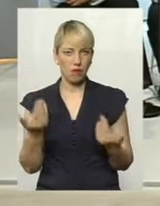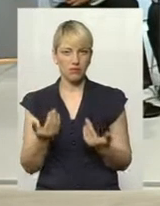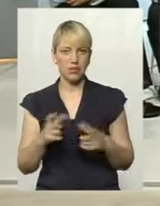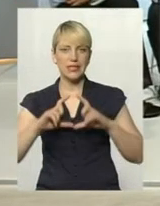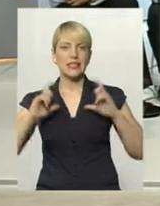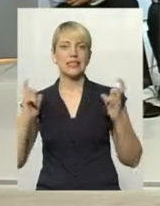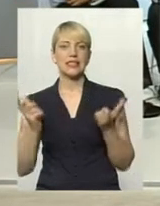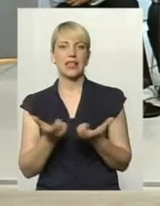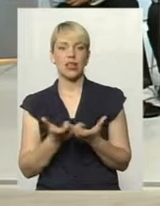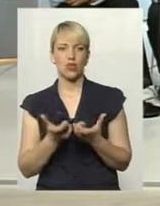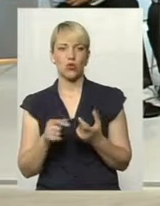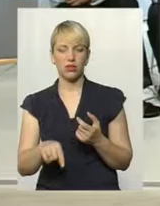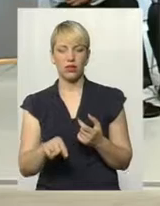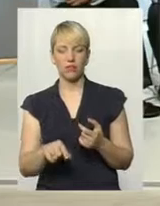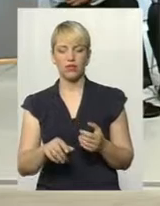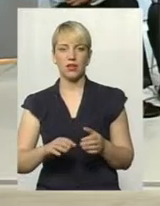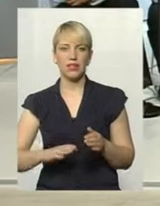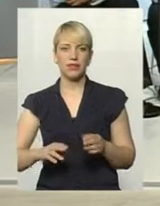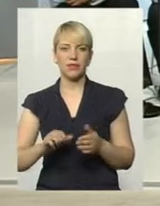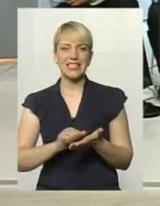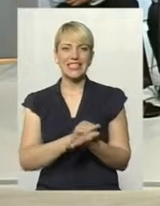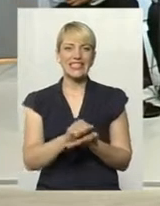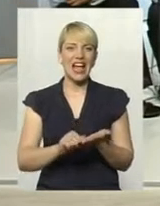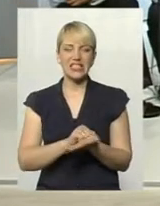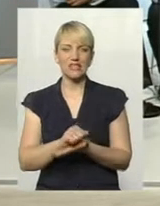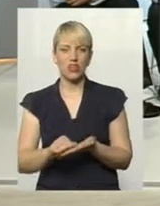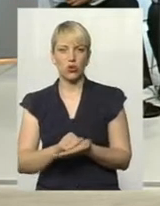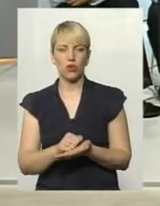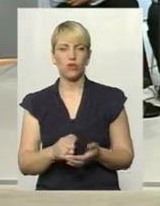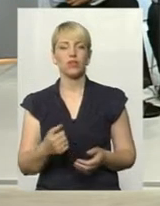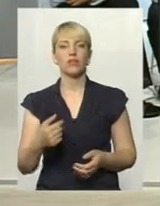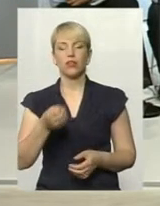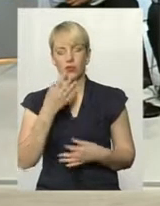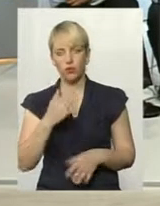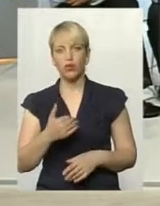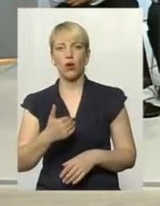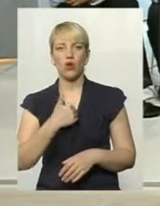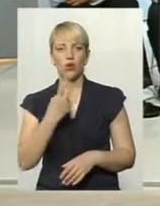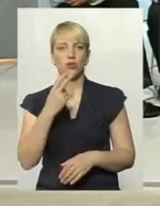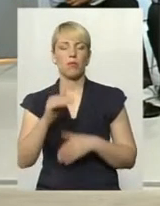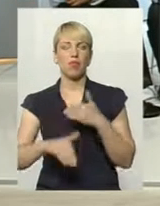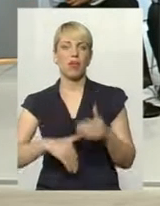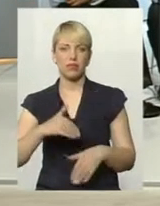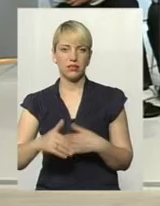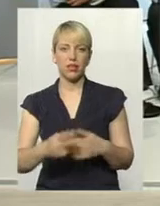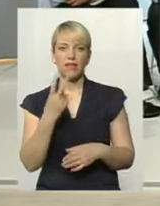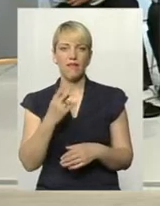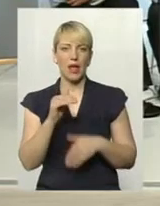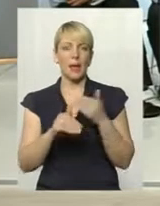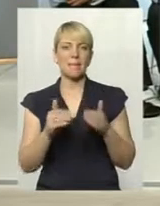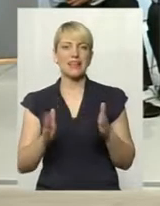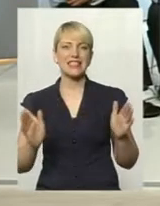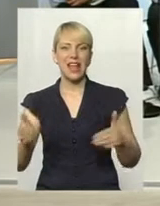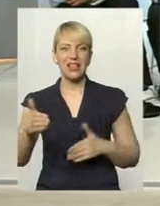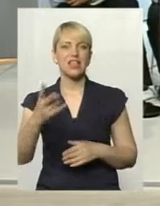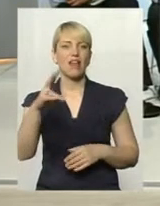заасфальтований, без доріжки. Добре, хоче б піти плавати. Два басейна на все місто. І